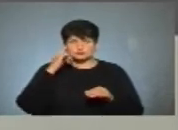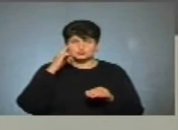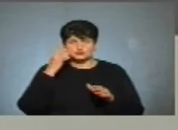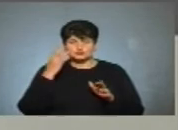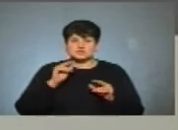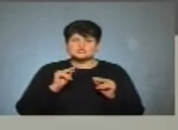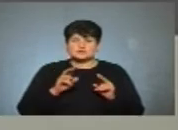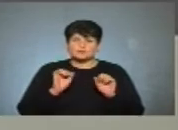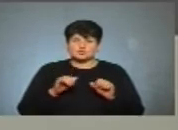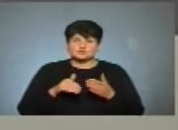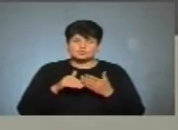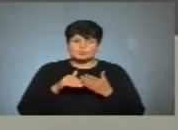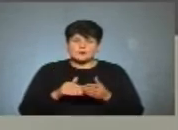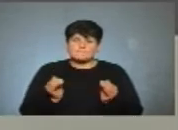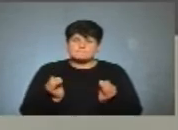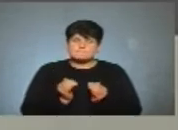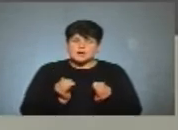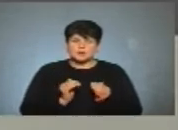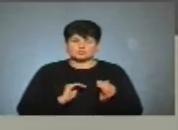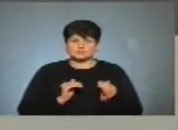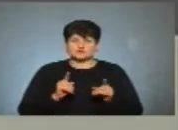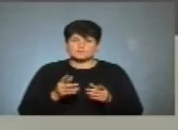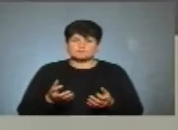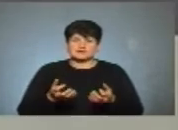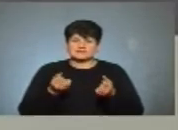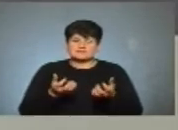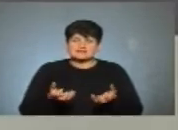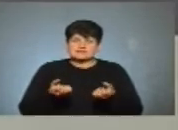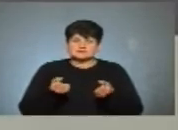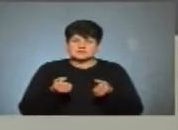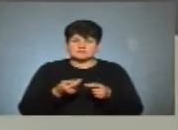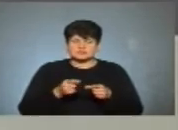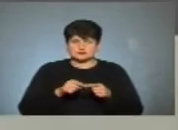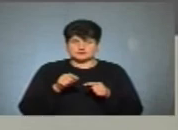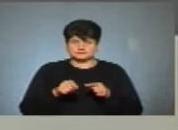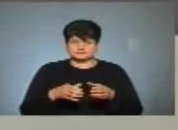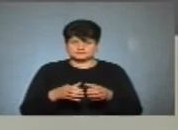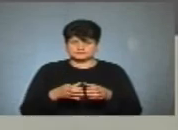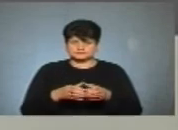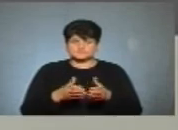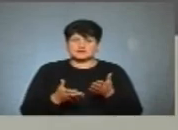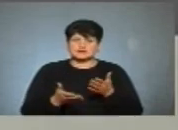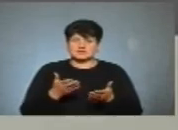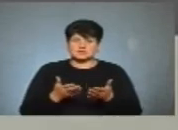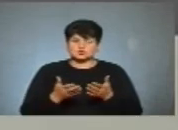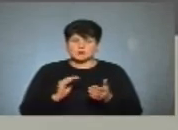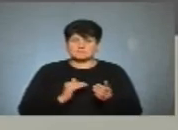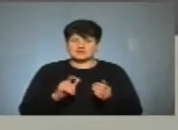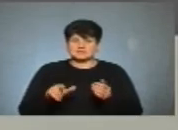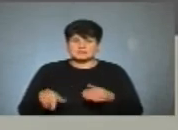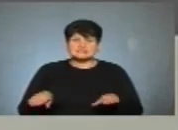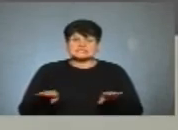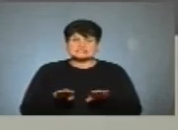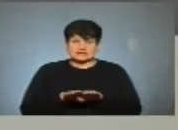чим вони можуть допомогти малому бізнесу, щоб підтримати і втримати цю ланку, тому що якщо підприємці